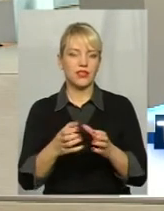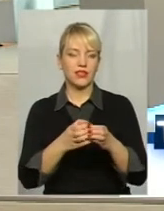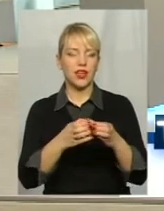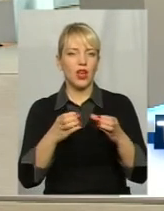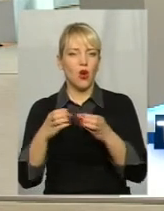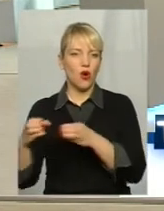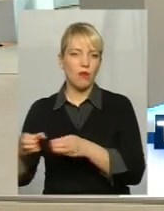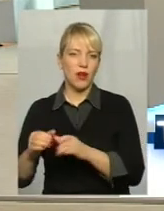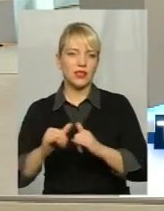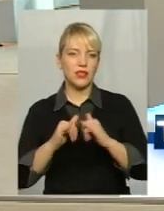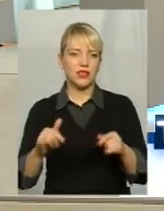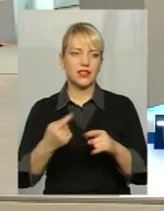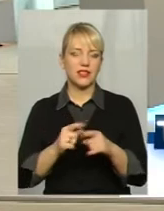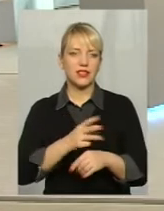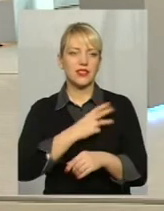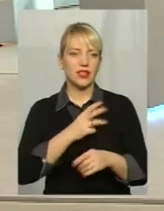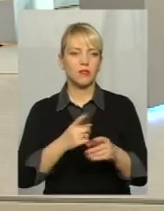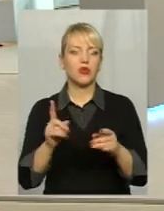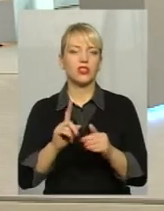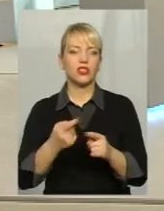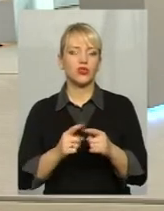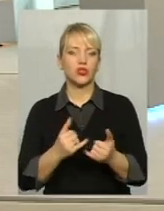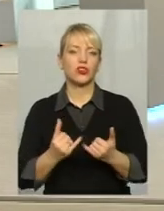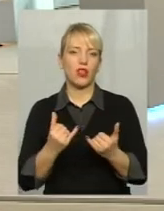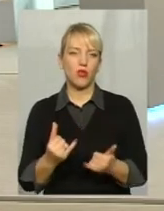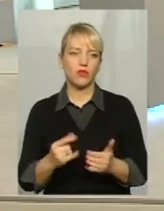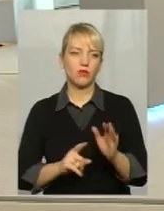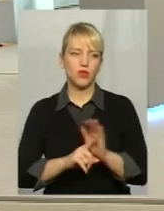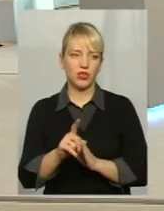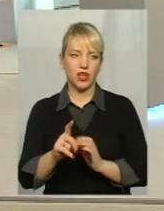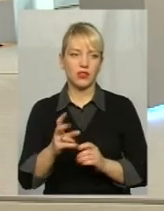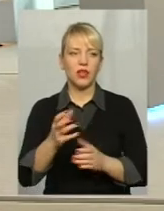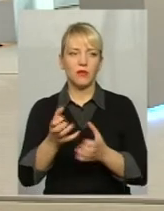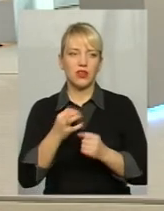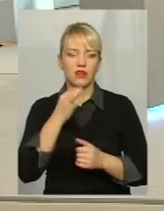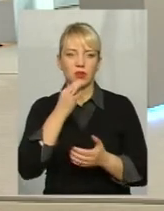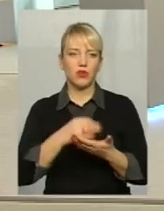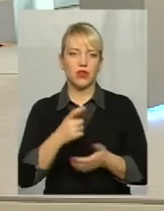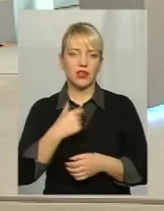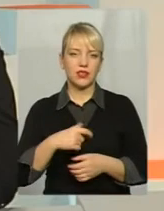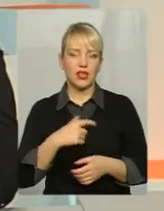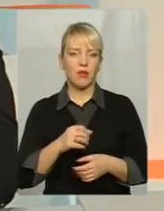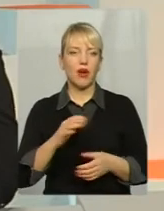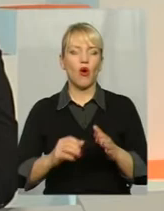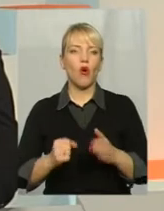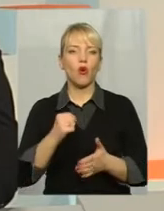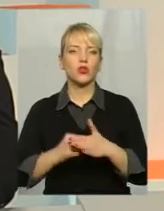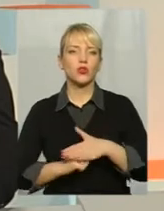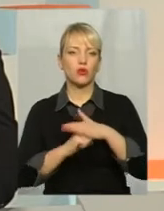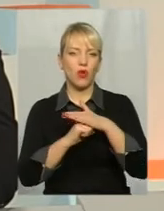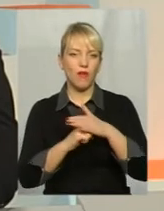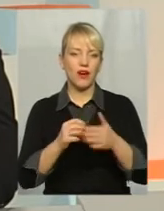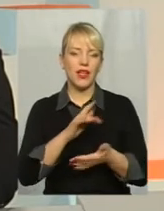стимул Стимул для того, що, шановні, починайте беріть відповідальність на себе Але, як на мене, основа децентралізації, вона є не у